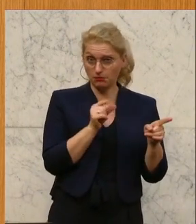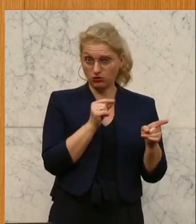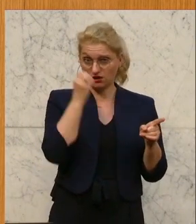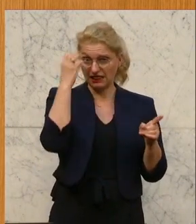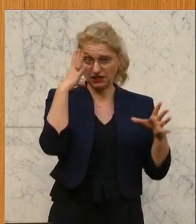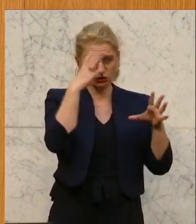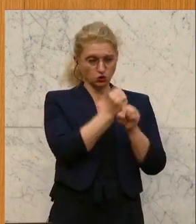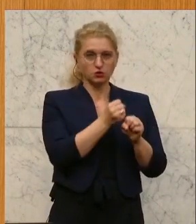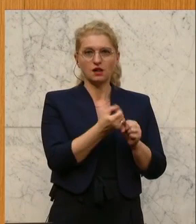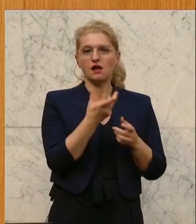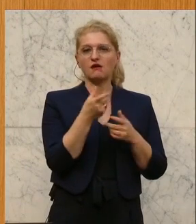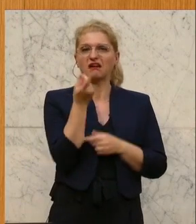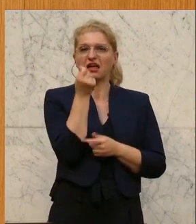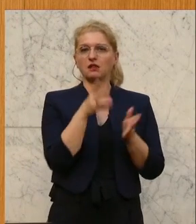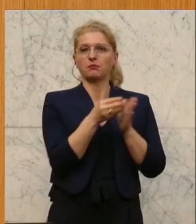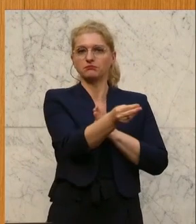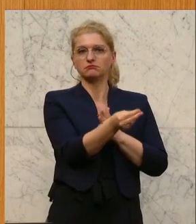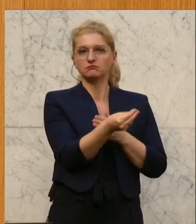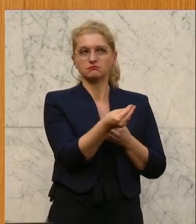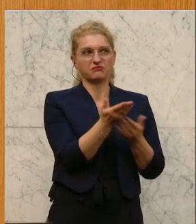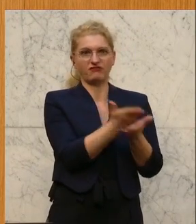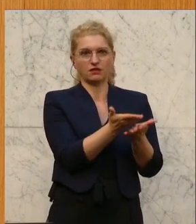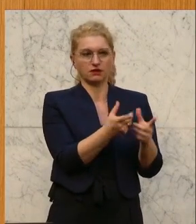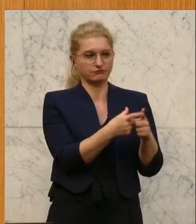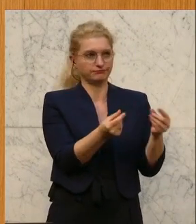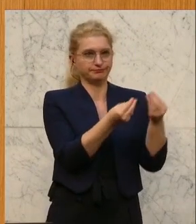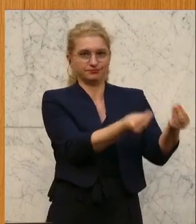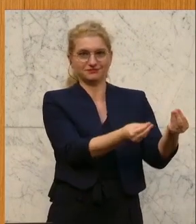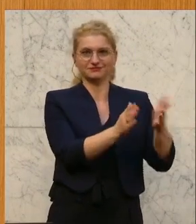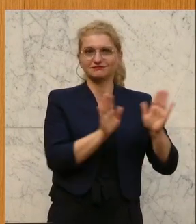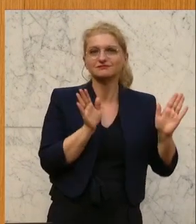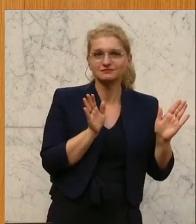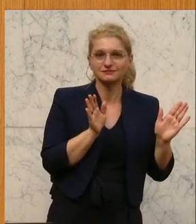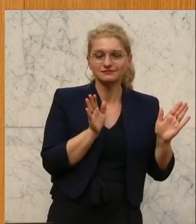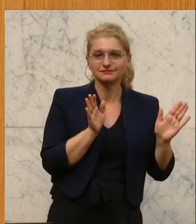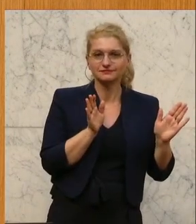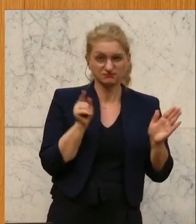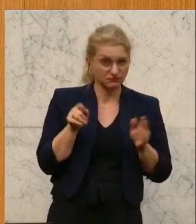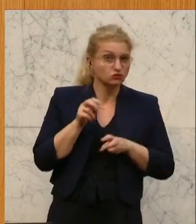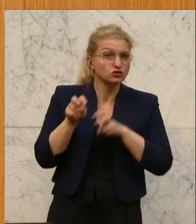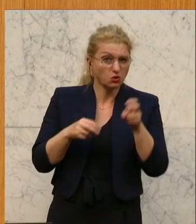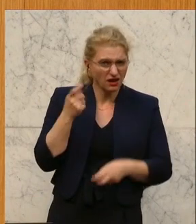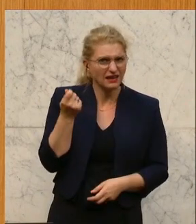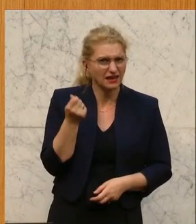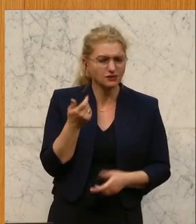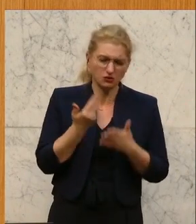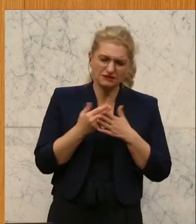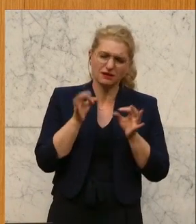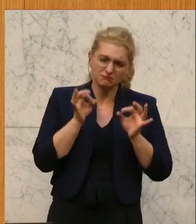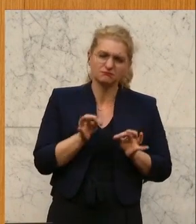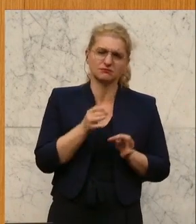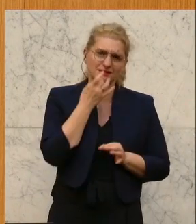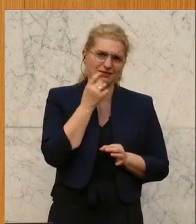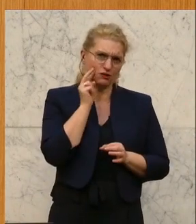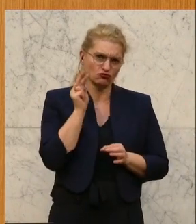hier einen Blankoscheck für das 14,4 Millionen Euro, sei auch nur erwähnt, weil es ist Steuergeld. Und auch da muss man ganz genau hinschauen. Und noch einmal,